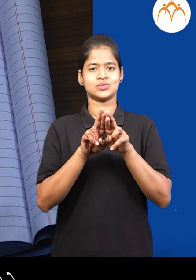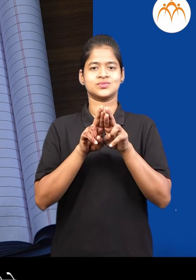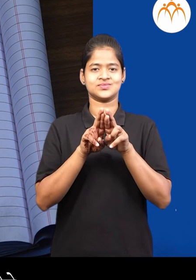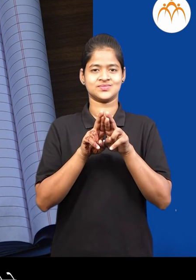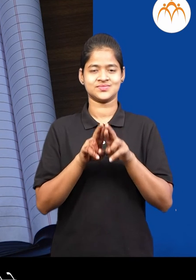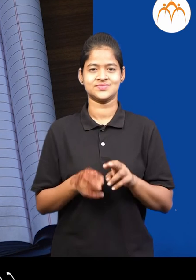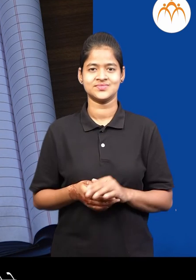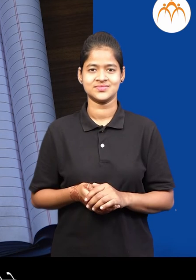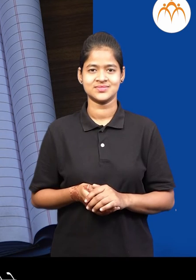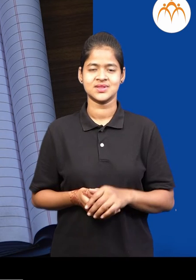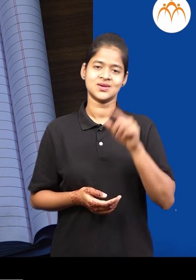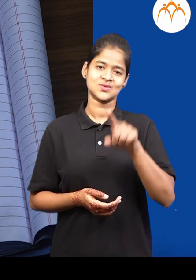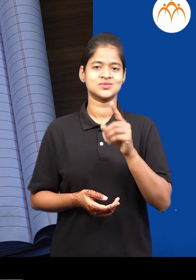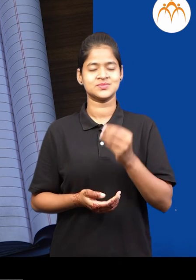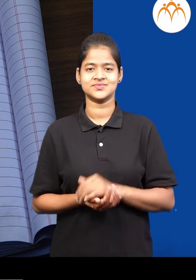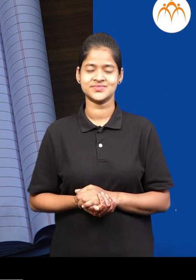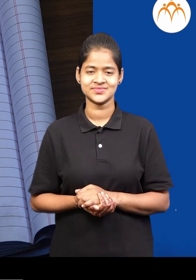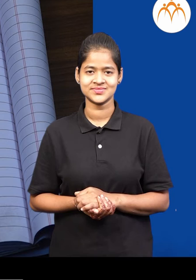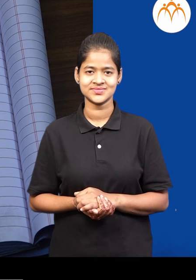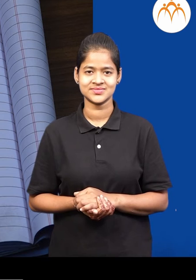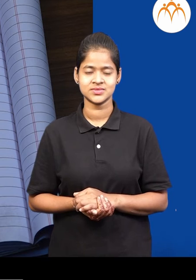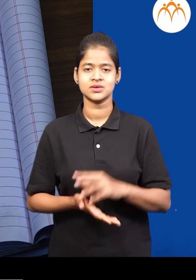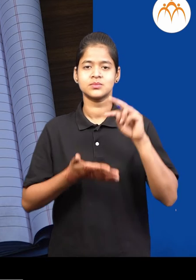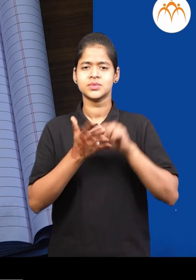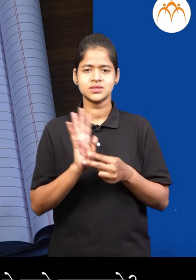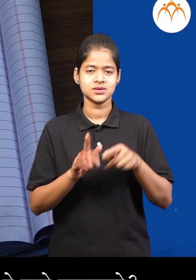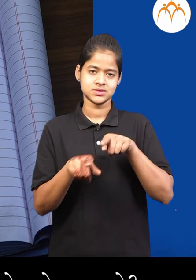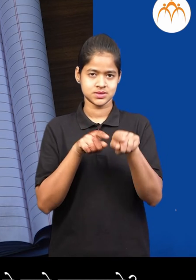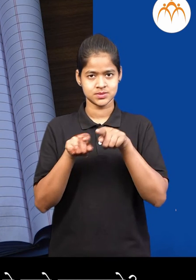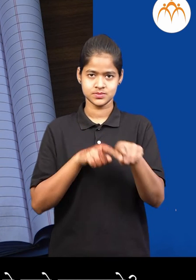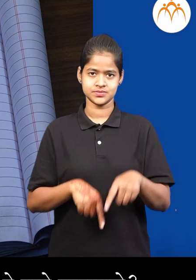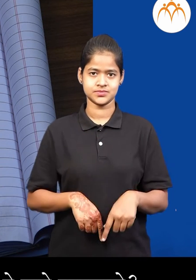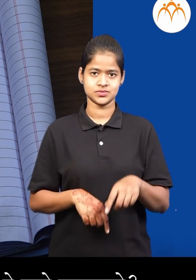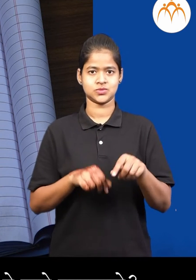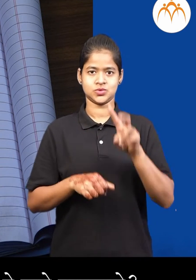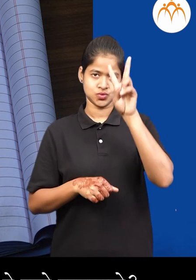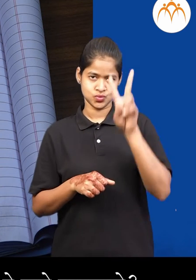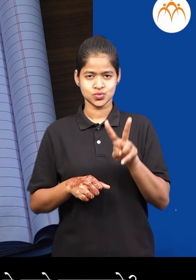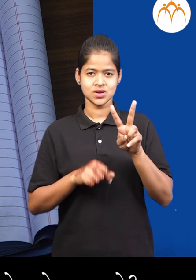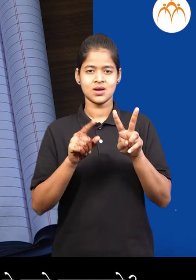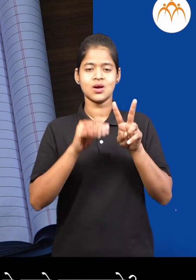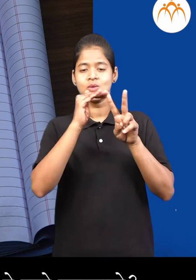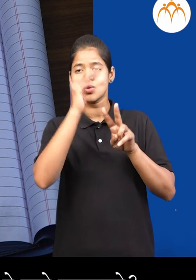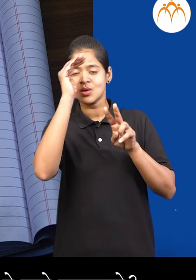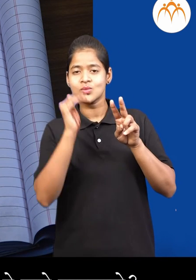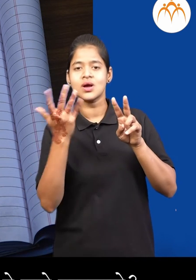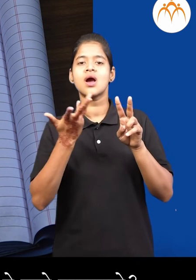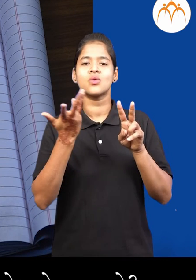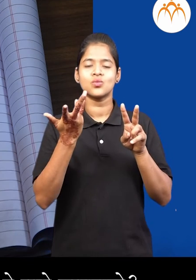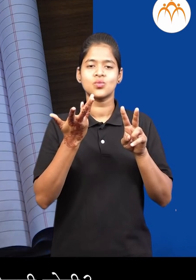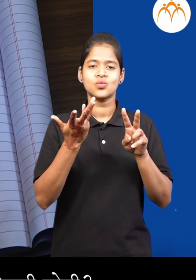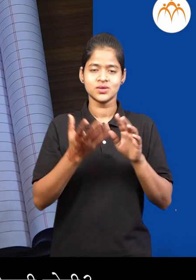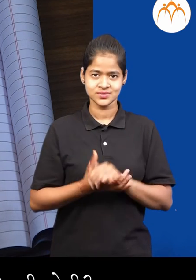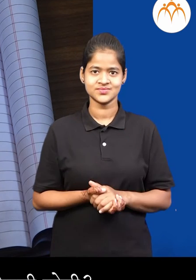अंकी संख्या तयार होते दोन दोन अंकी संख्या दिल्या तर त्यात कोंती लाहान आणी कोंती मोठी है कसे ठरवाईचे